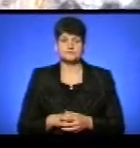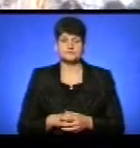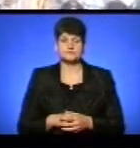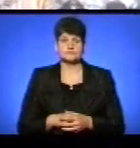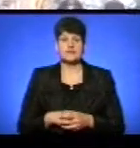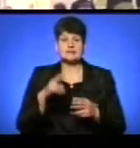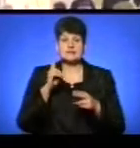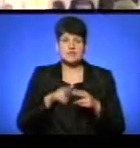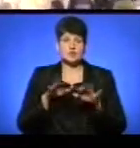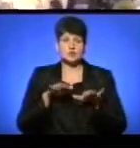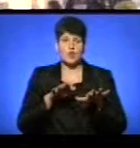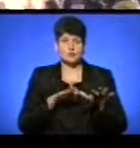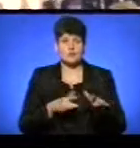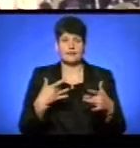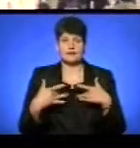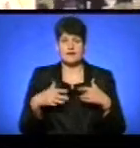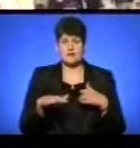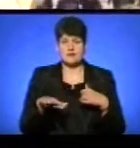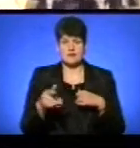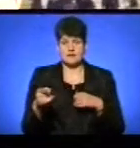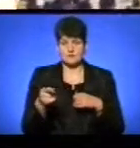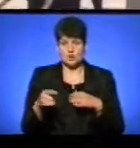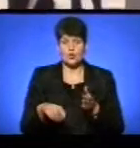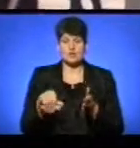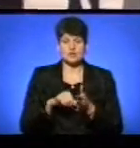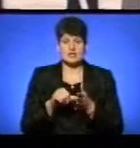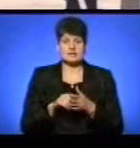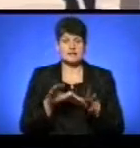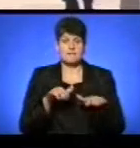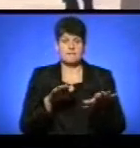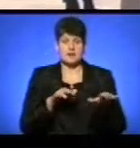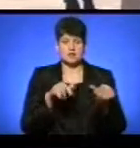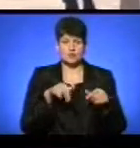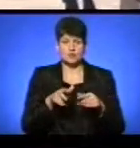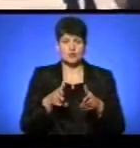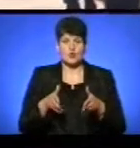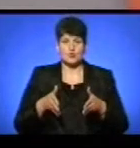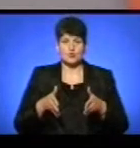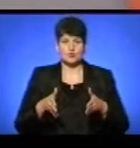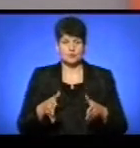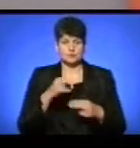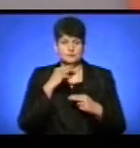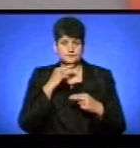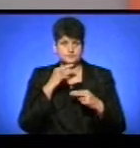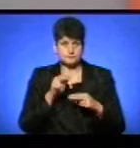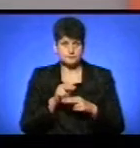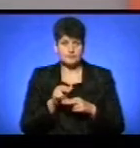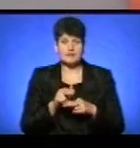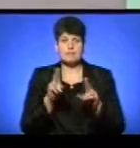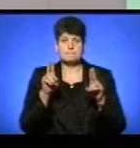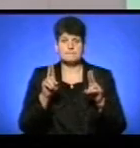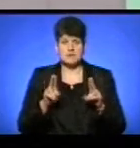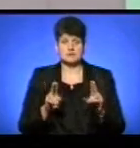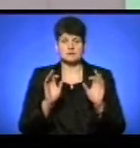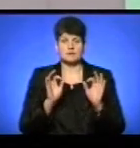Завершується хода на театральному майдані Тернополя. Учасники маршу проходять коридором застережень, на якому правила безпечні поведінки